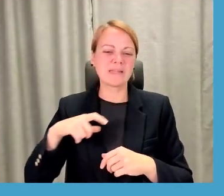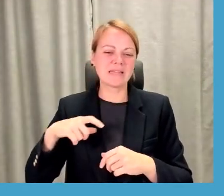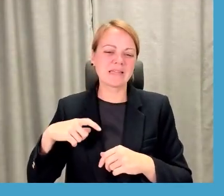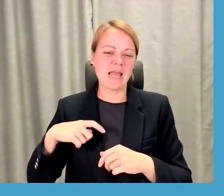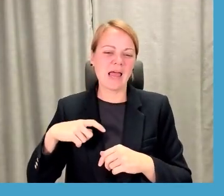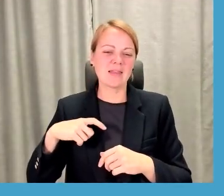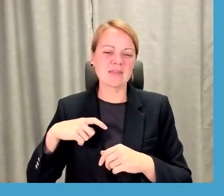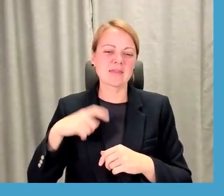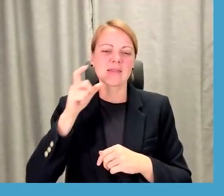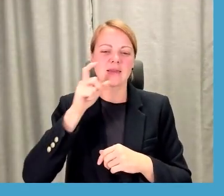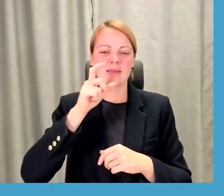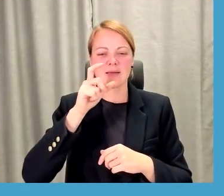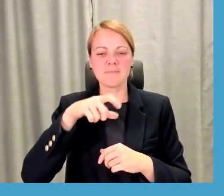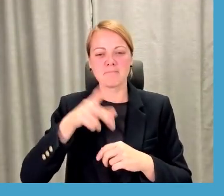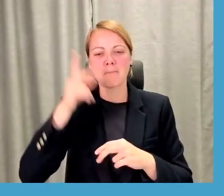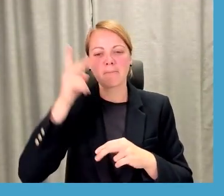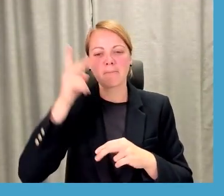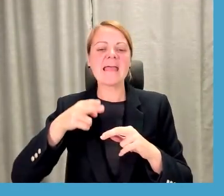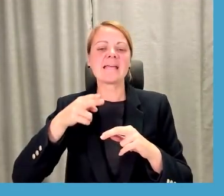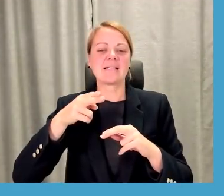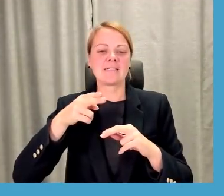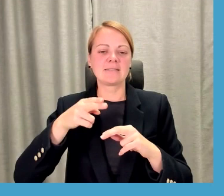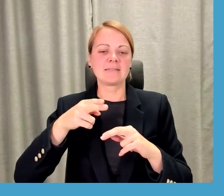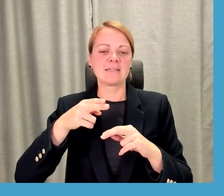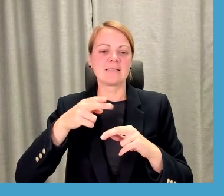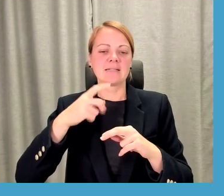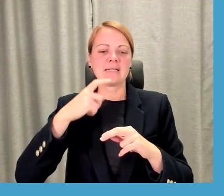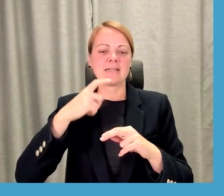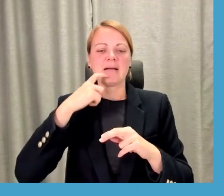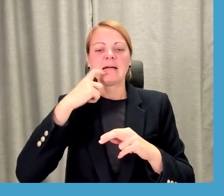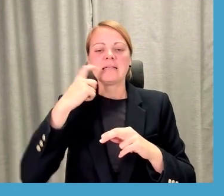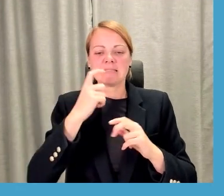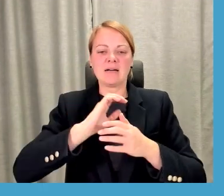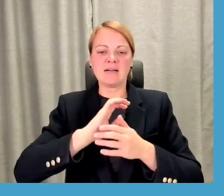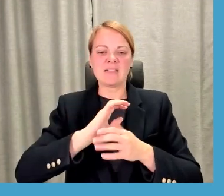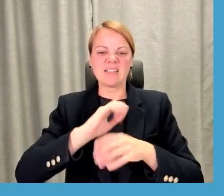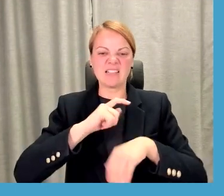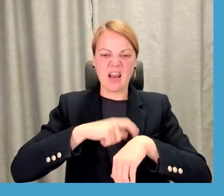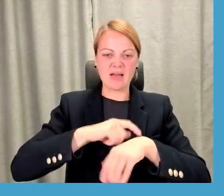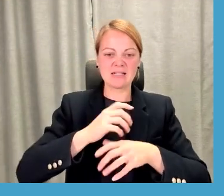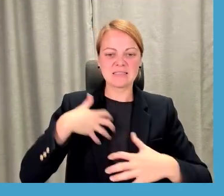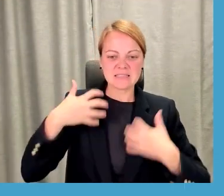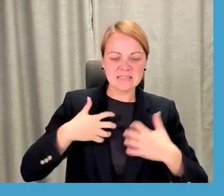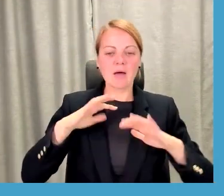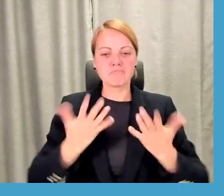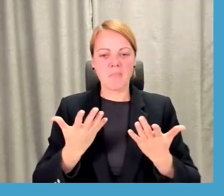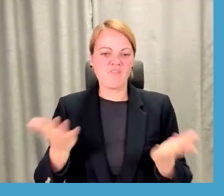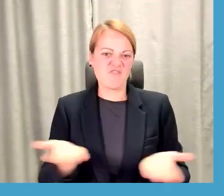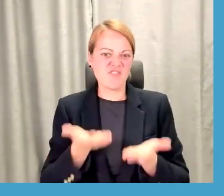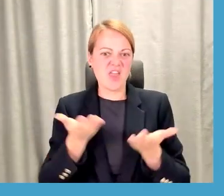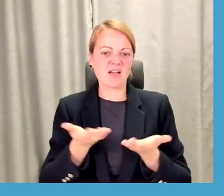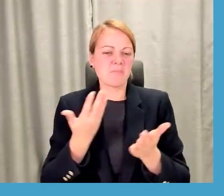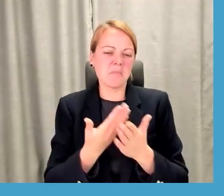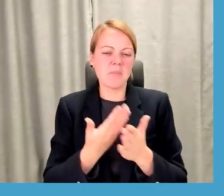pabeigt kādā, varbūt, tādā, nu, saspringtātā režīmā, bet to ir vieglāk darīt, tad, ja tevi, teiksim, tas